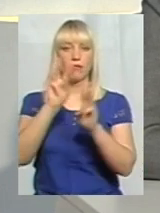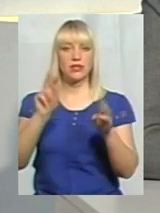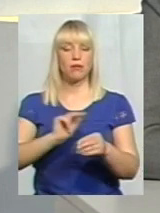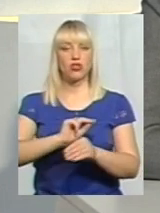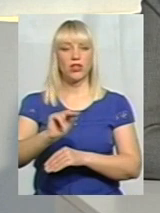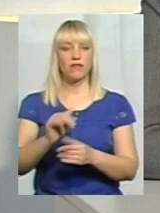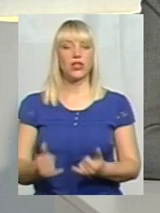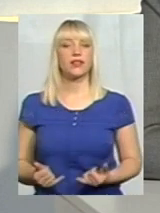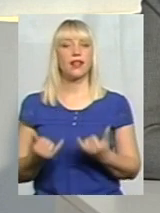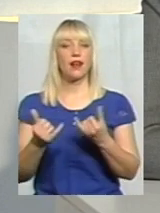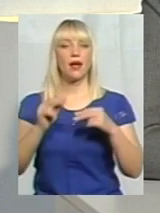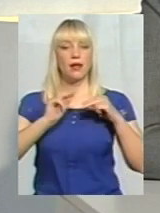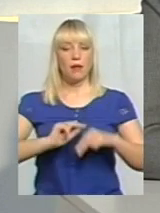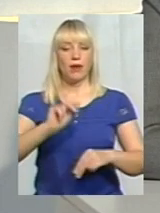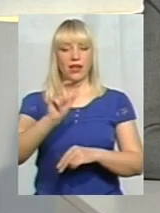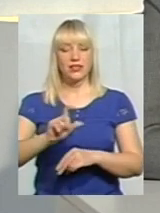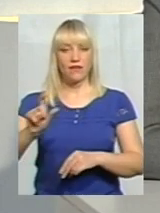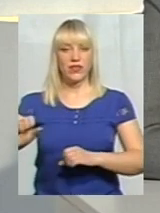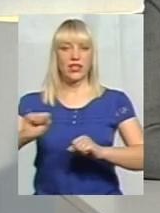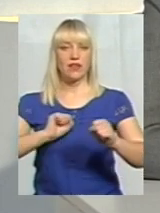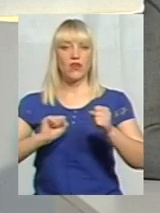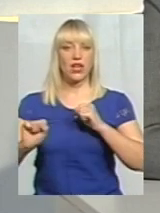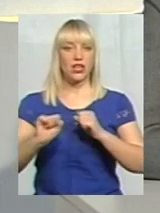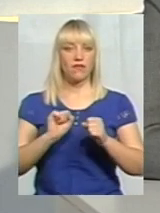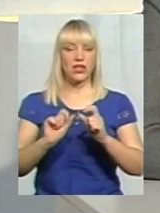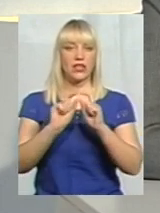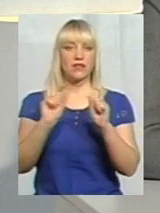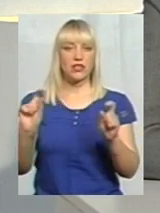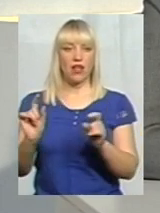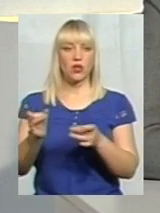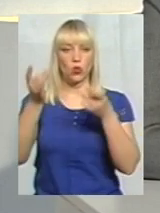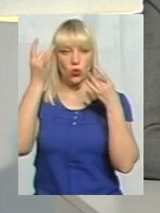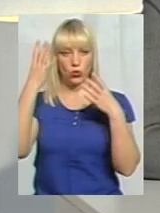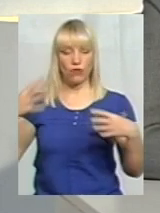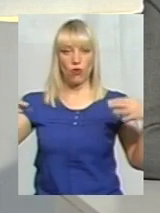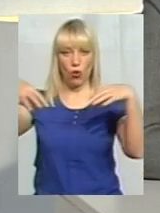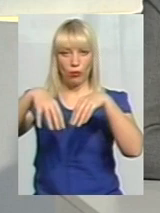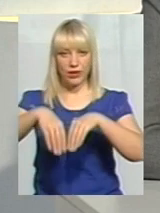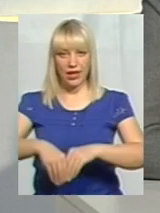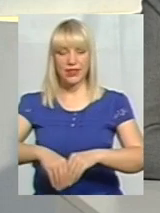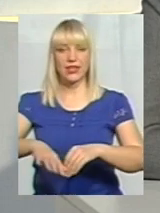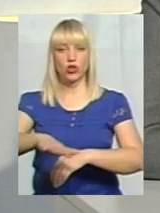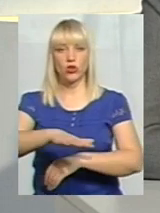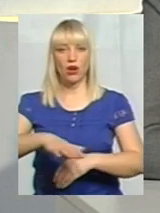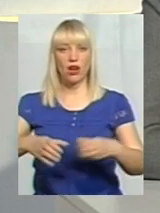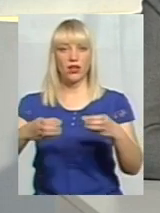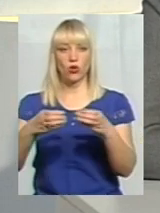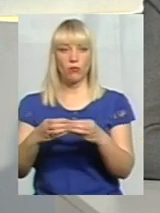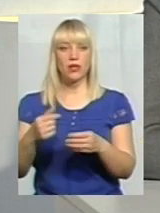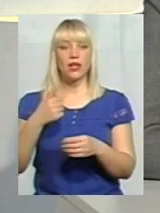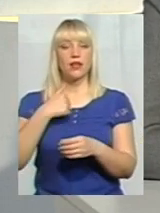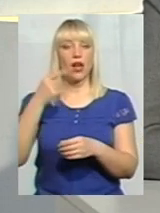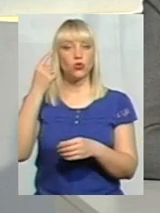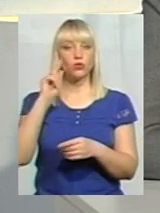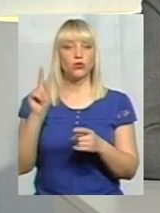уже працівників, керівників закладів культури в об'єднаних територіальних громадах. І я думаю,